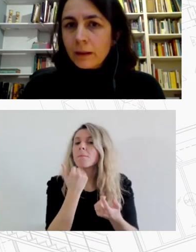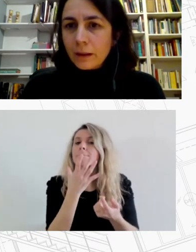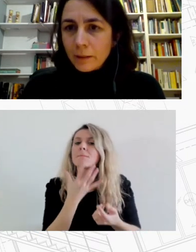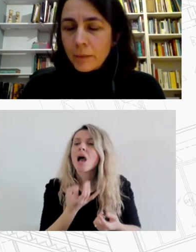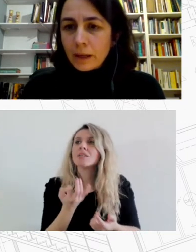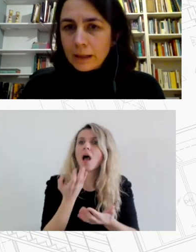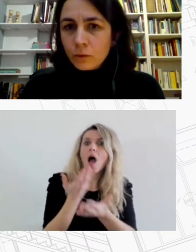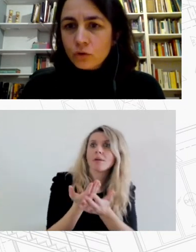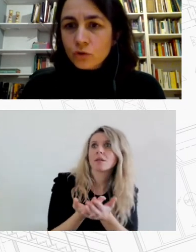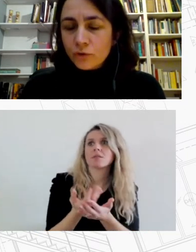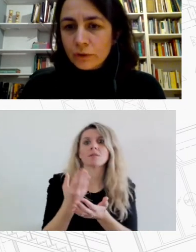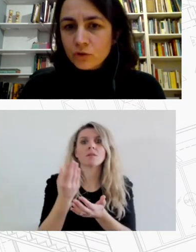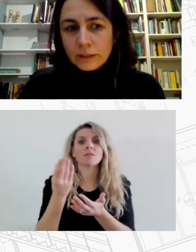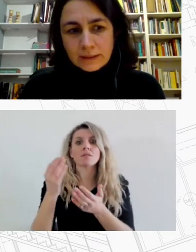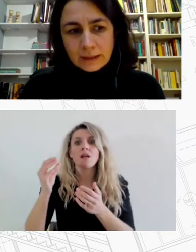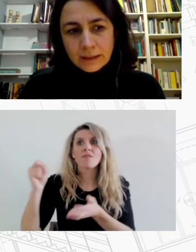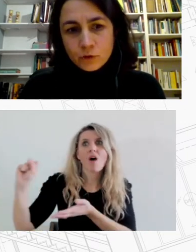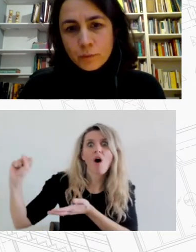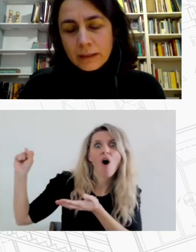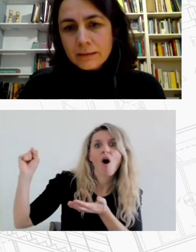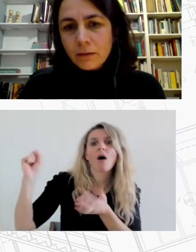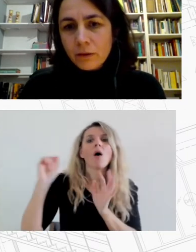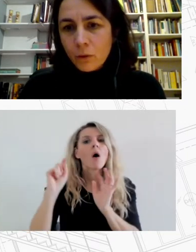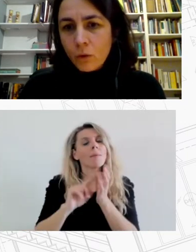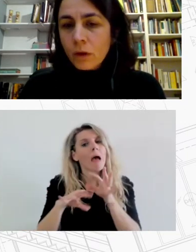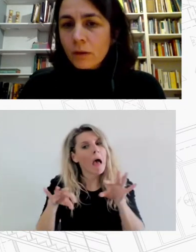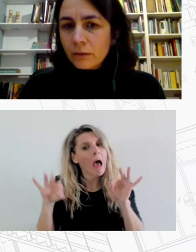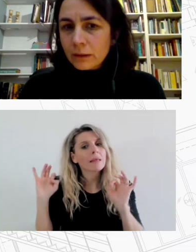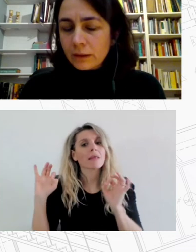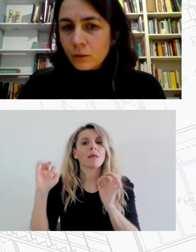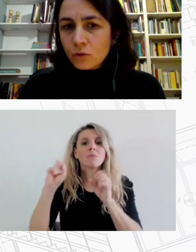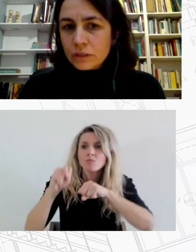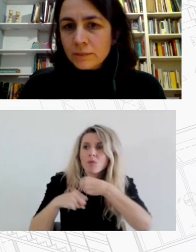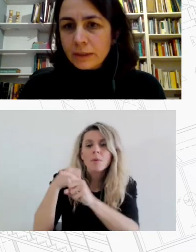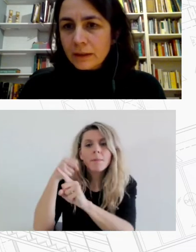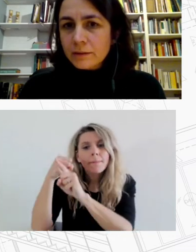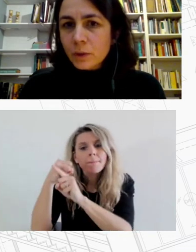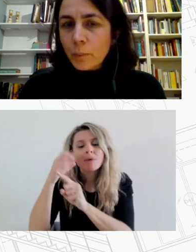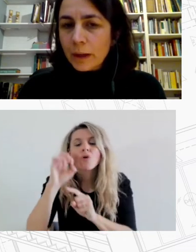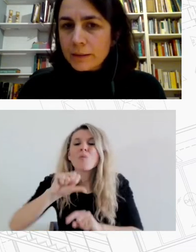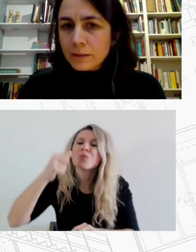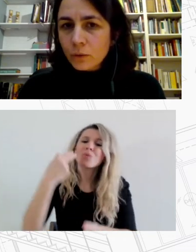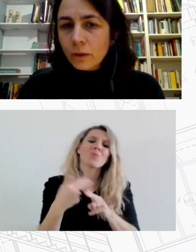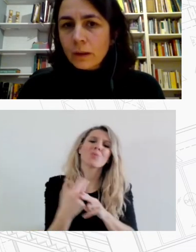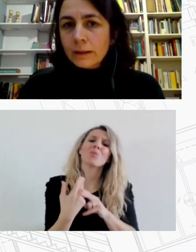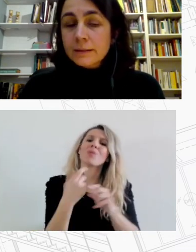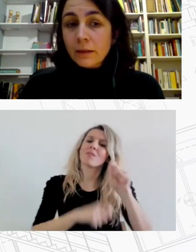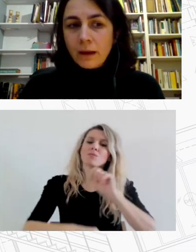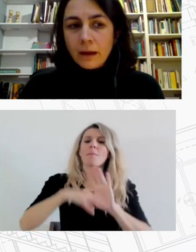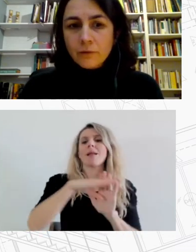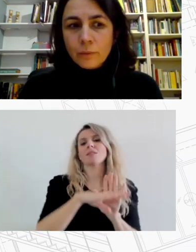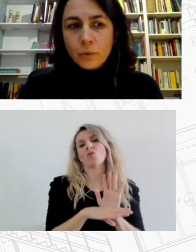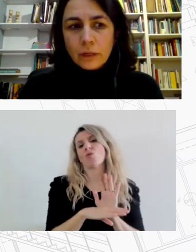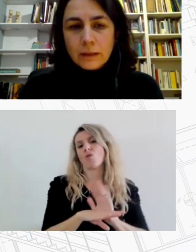με λίγους φροντίζοντας να χτίσουμε ένα σταθερό διοικητικό σύστημα και ανθεσμικό πλαίσιο και